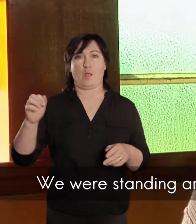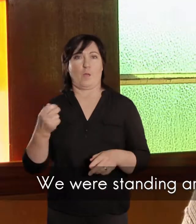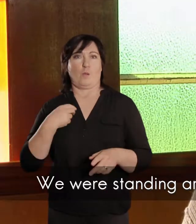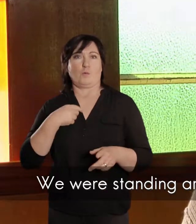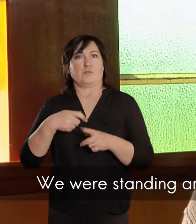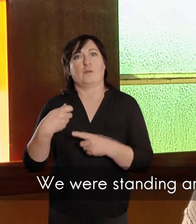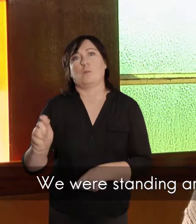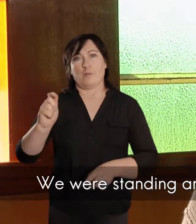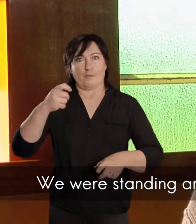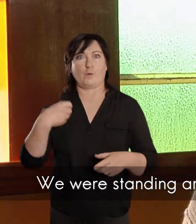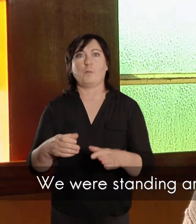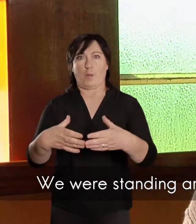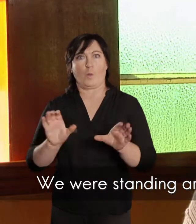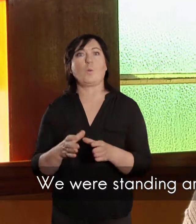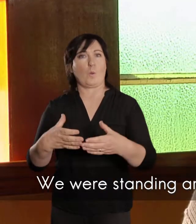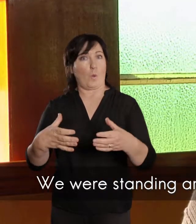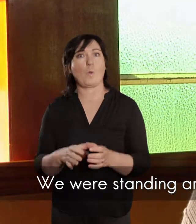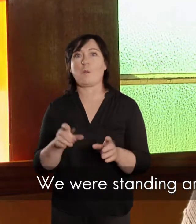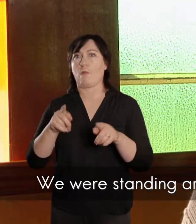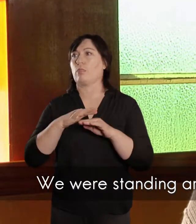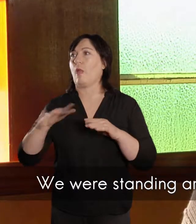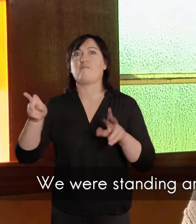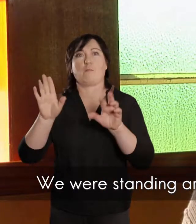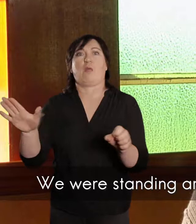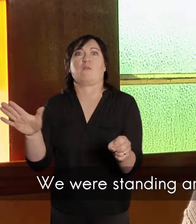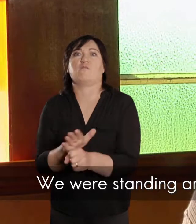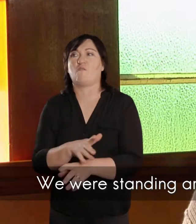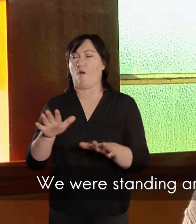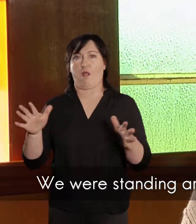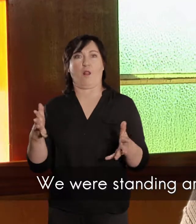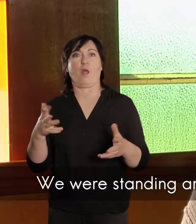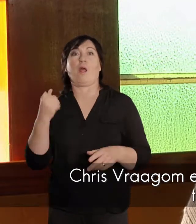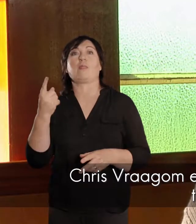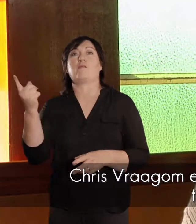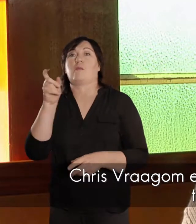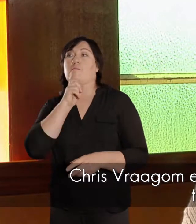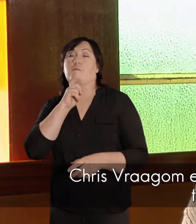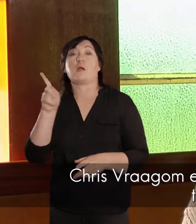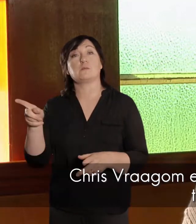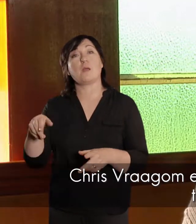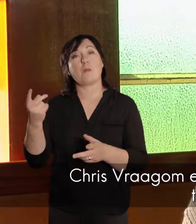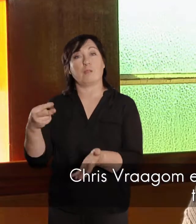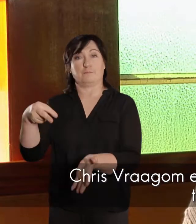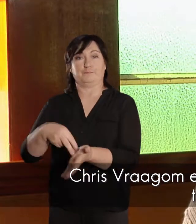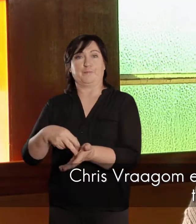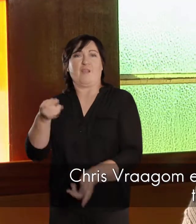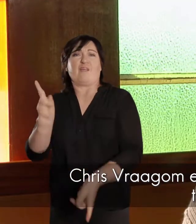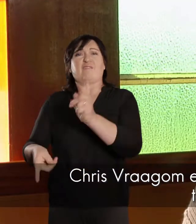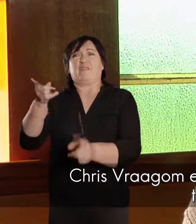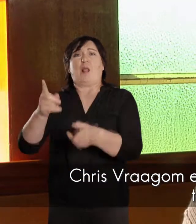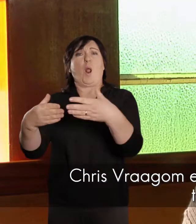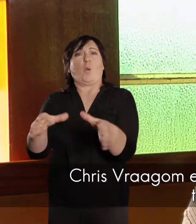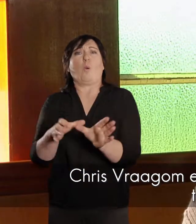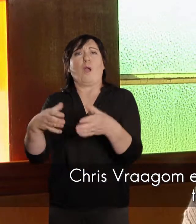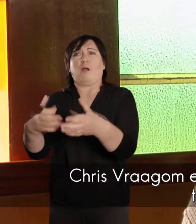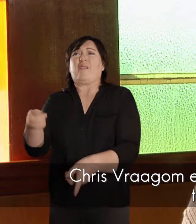En oos staan, ons vir koek, koek, maar dit lik je op die tafel so leeg geraak. Chris vraag om, later begin opveel van